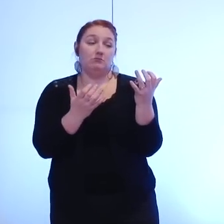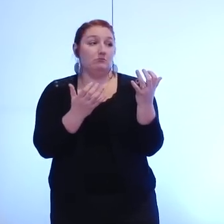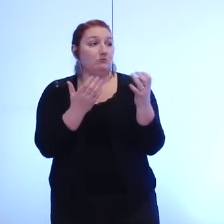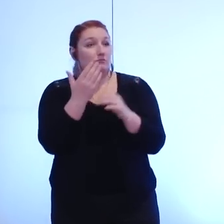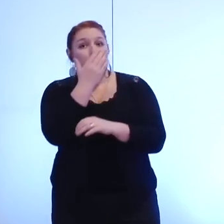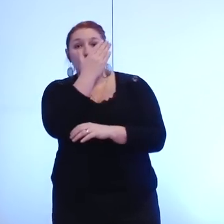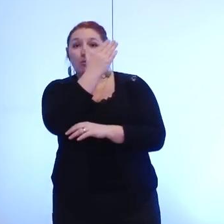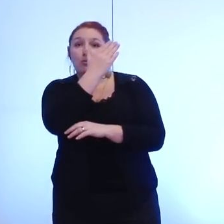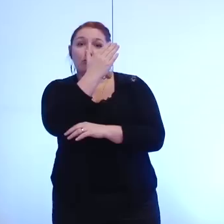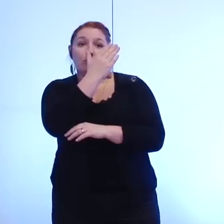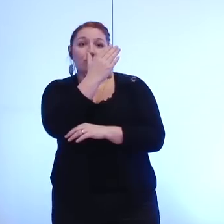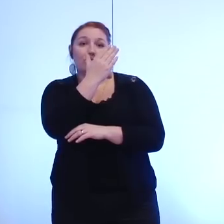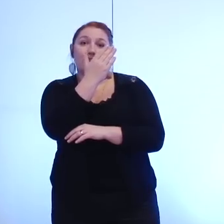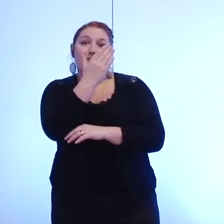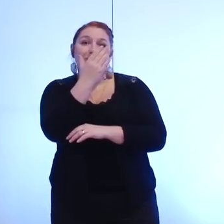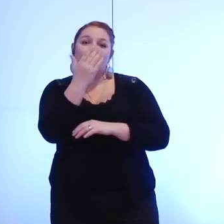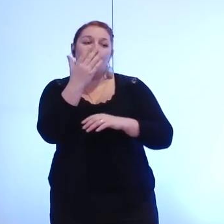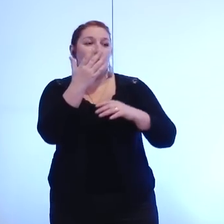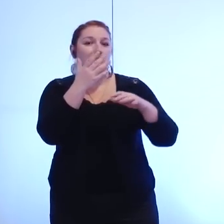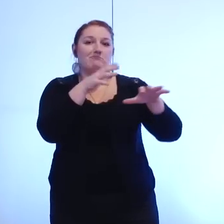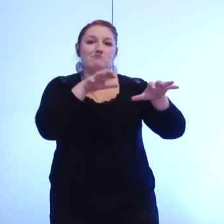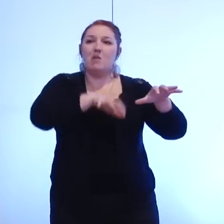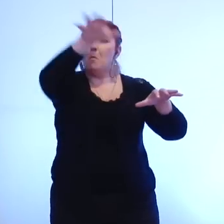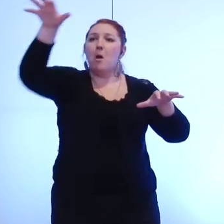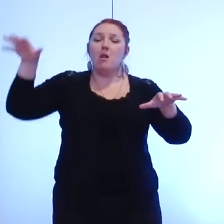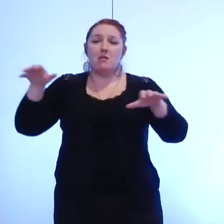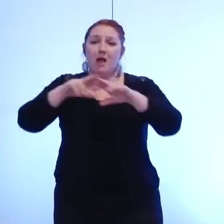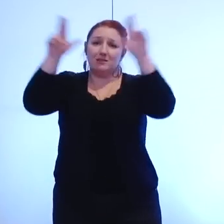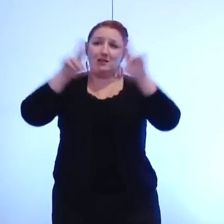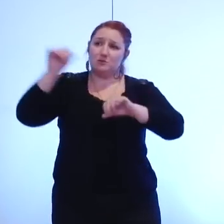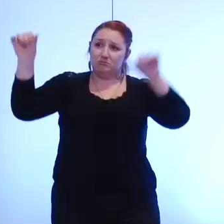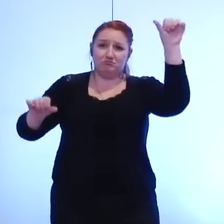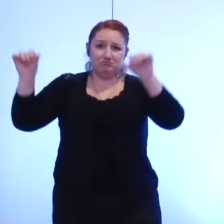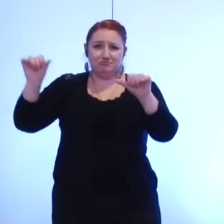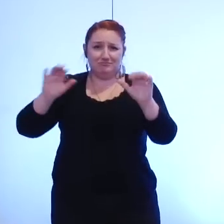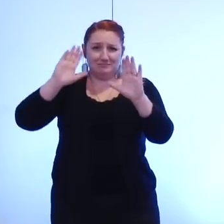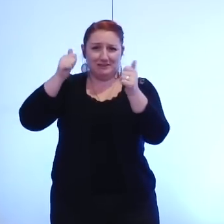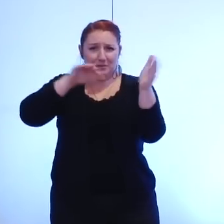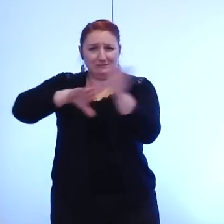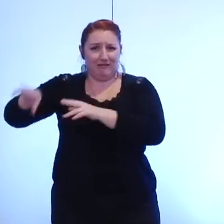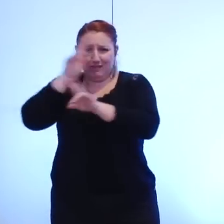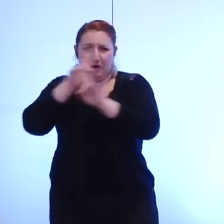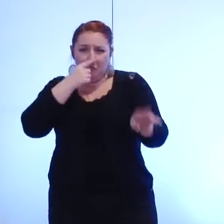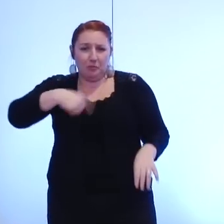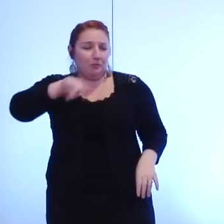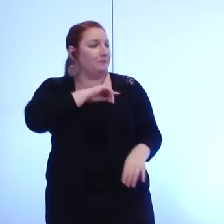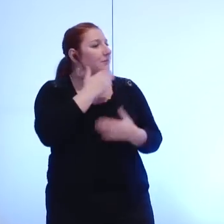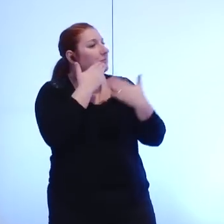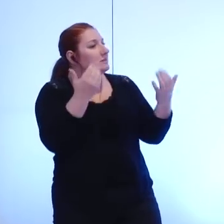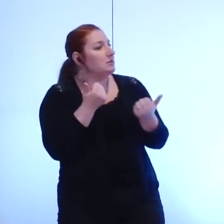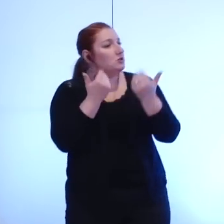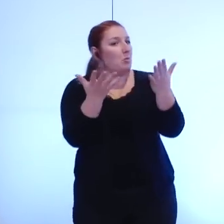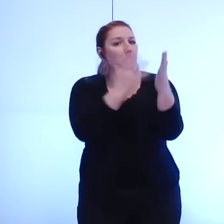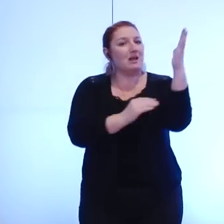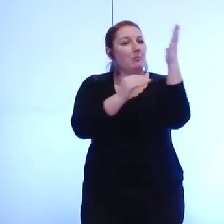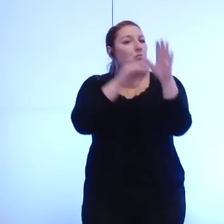connotation que celle de la concurrence entre les grandes métropoles au plan international si je propose de mettre cet amendement aux